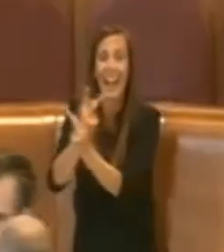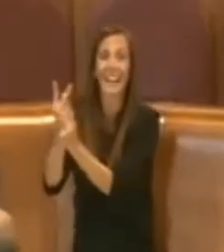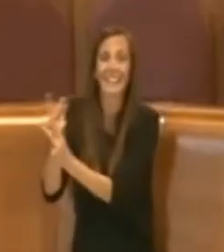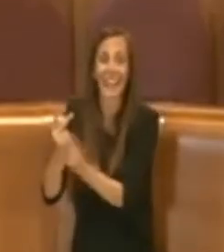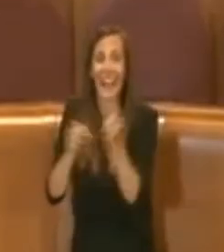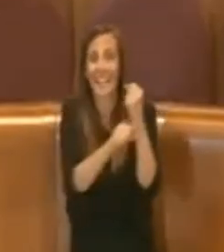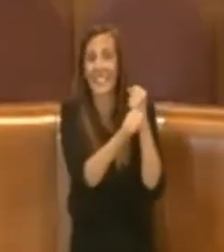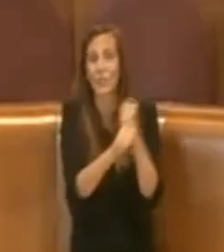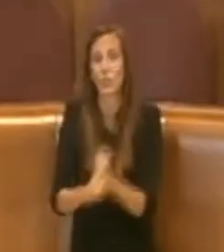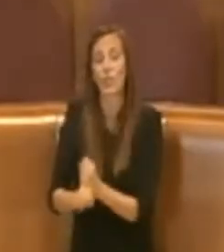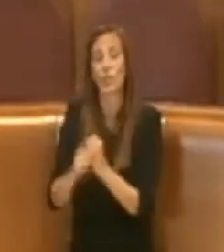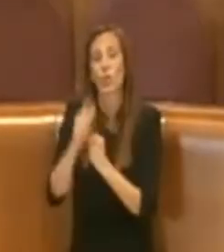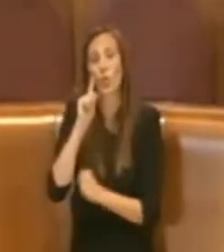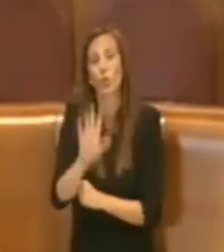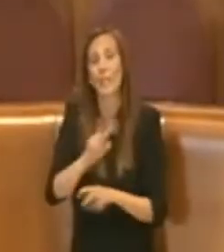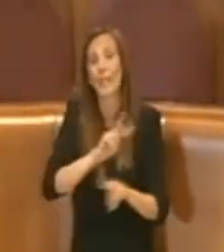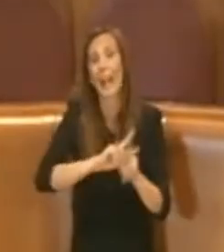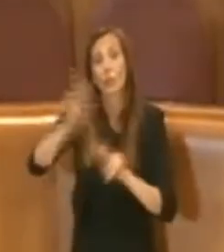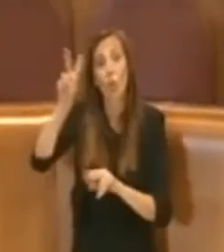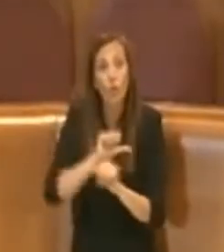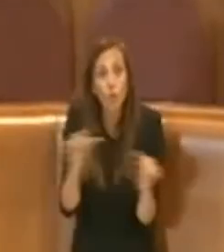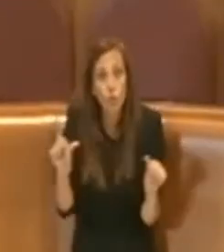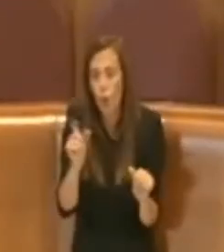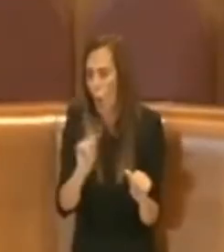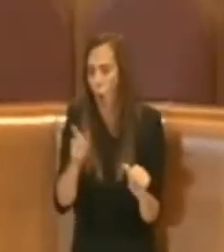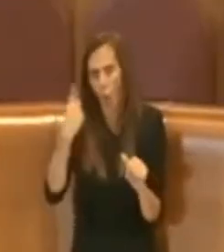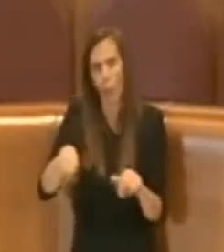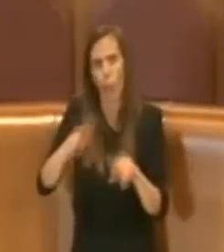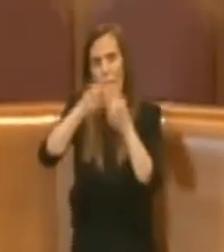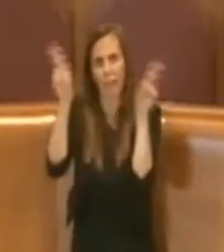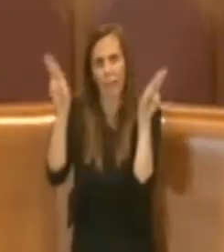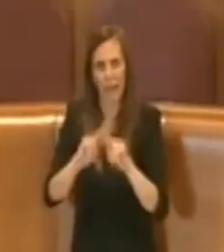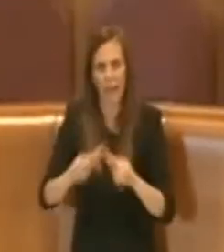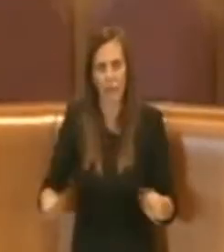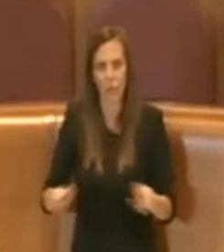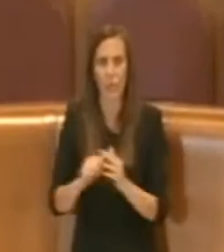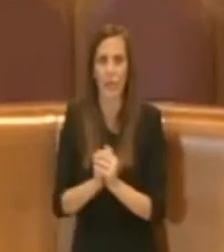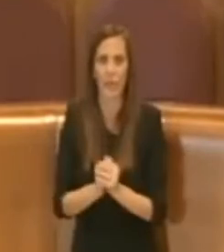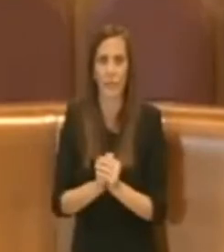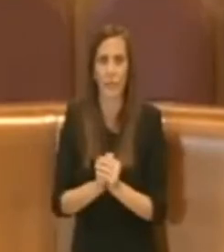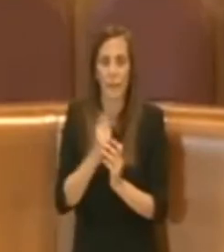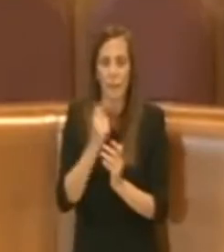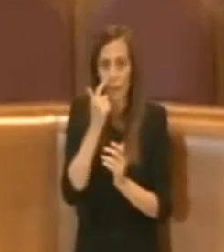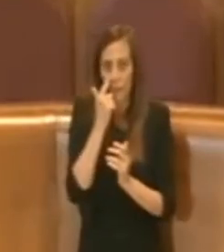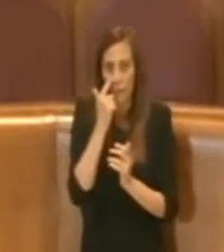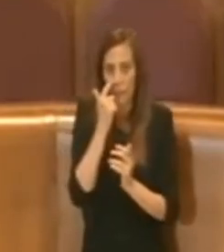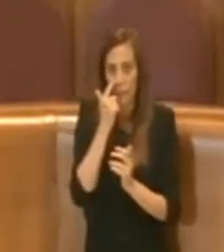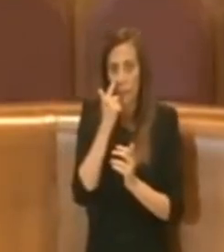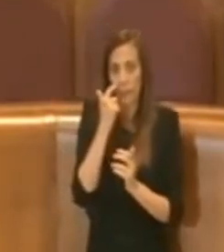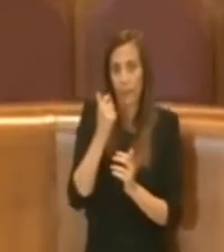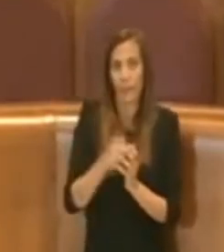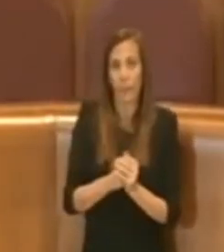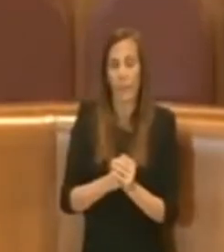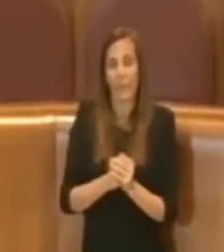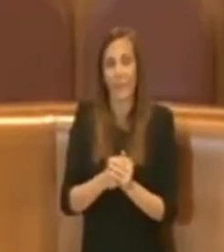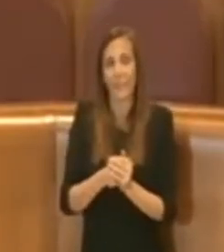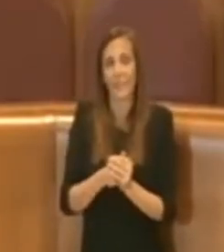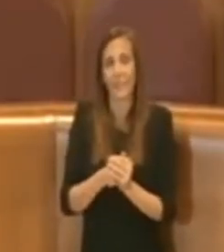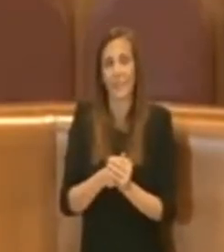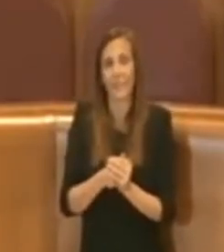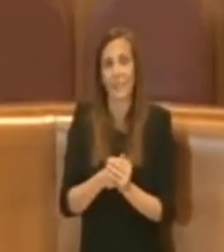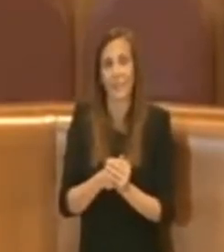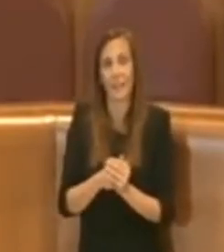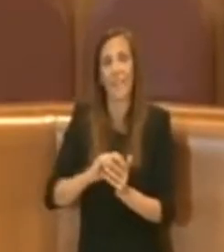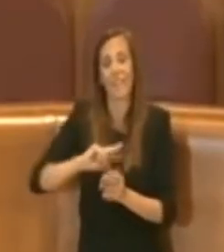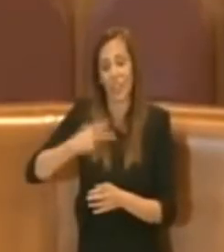istituzioni culturali nazionali ma non solo anche internazionali. Ricordo come ehm ha voluto sottolineare